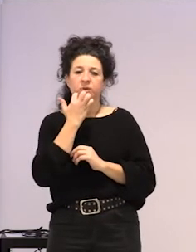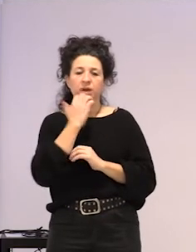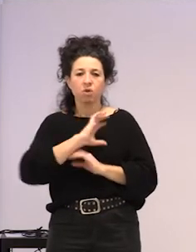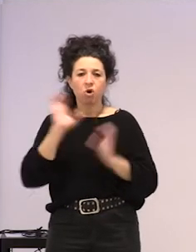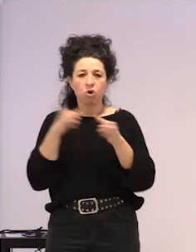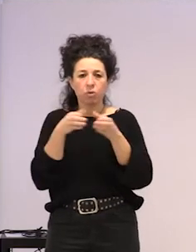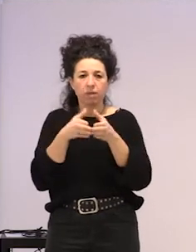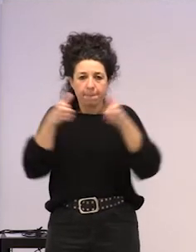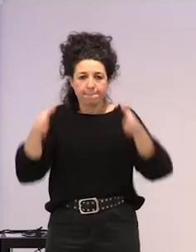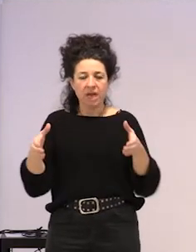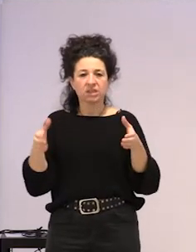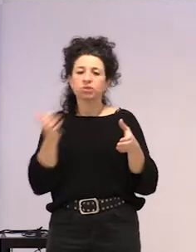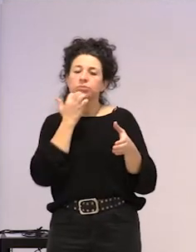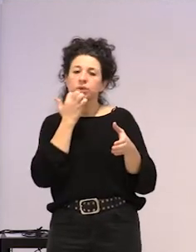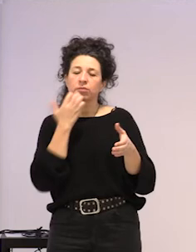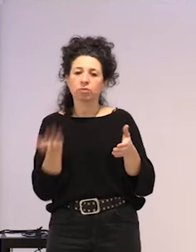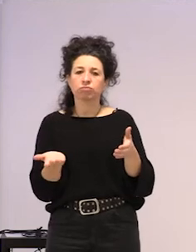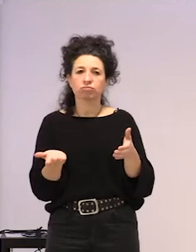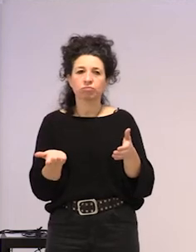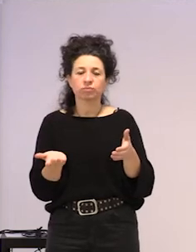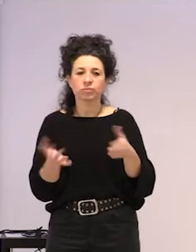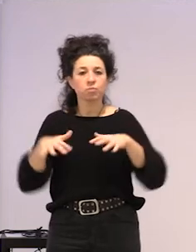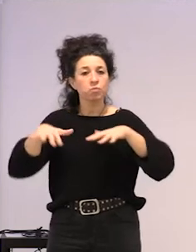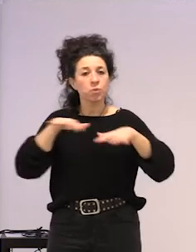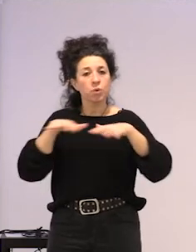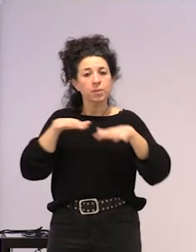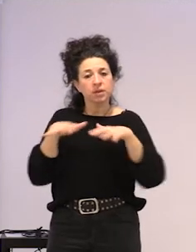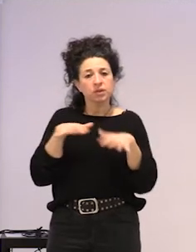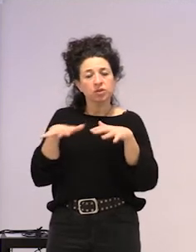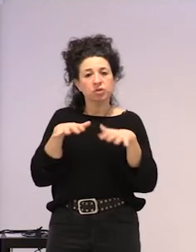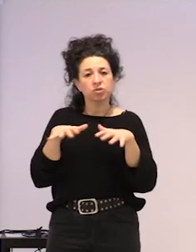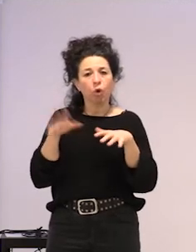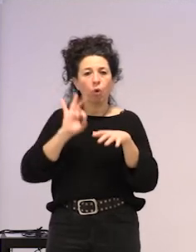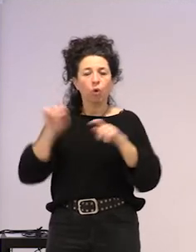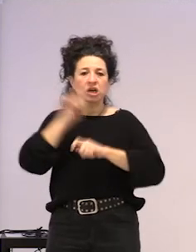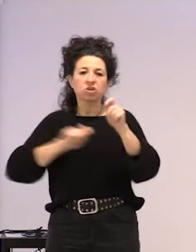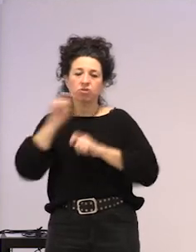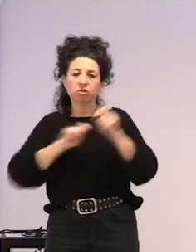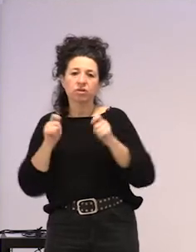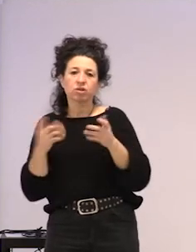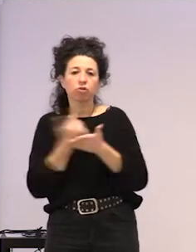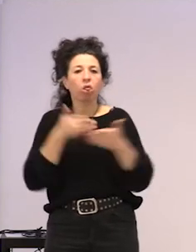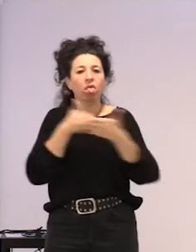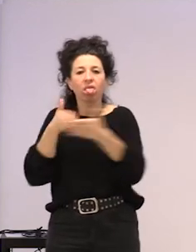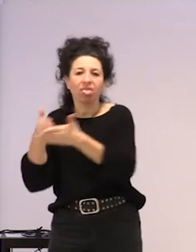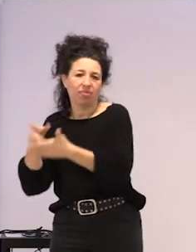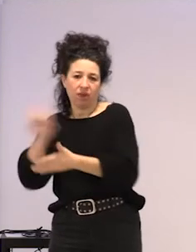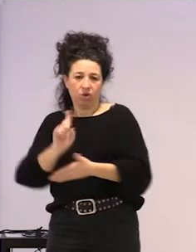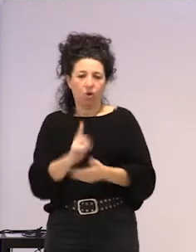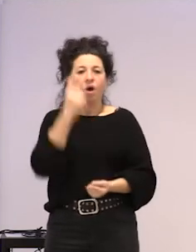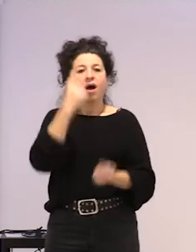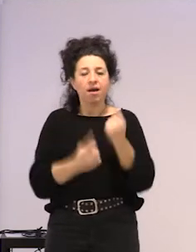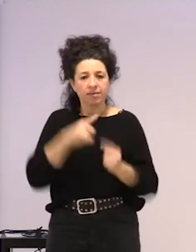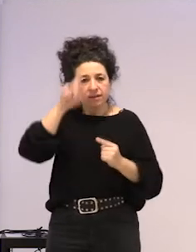komunitateza abalagoan, ez, ba, aipatu dute, nola, mugimenduetan, eta elkartetan dena ez direla oztopoak, ba, batzutan ere,